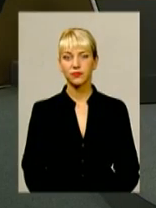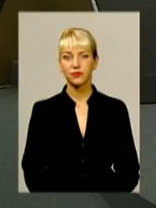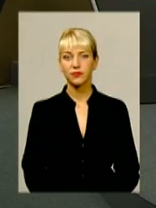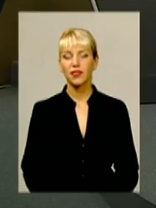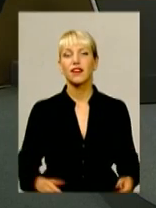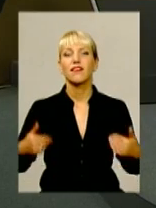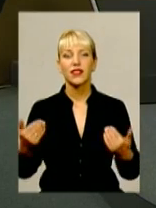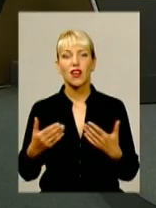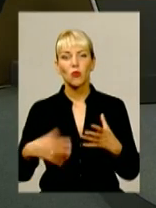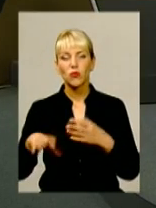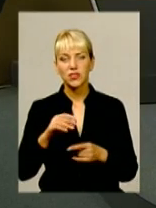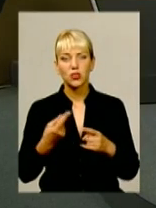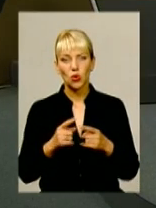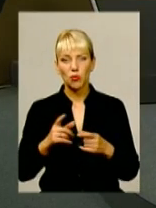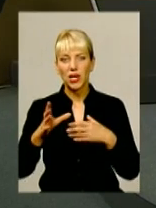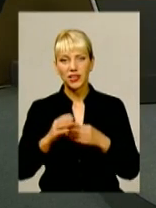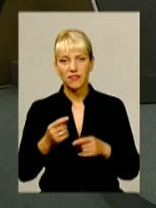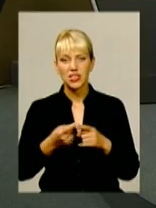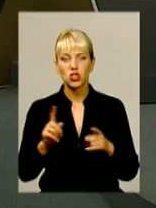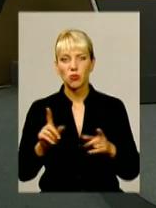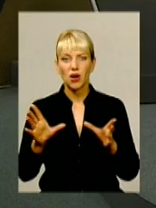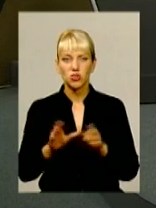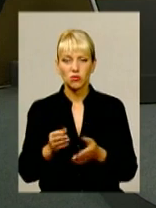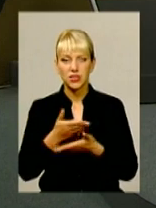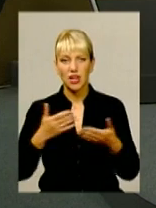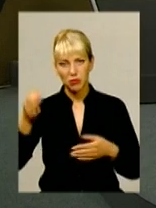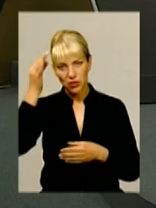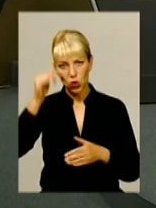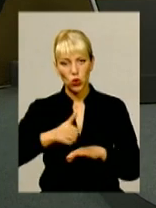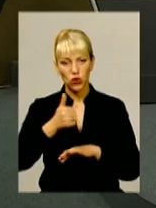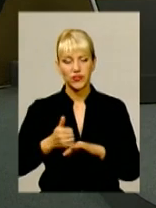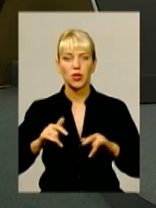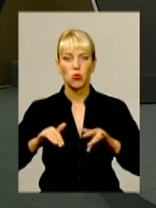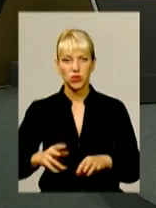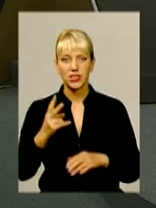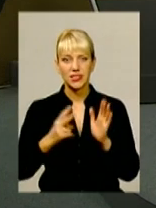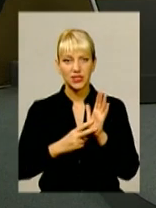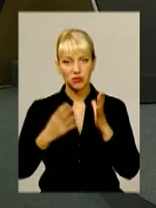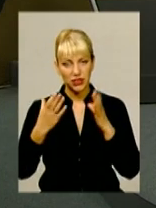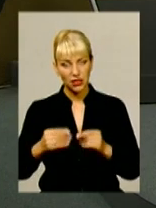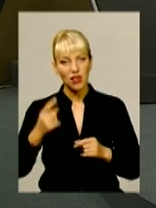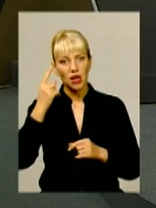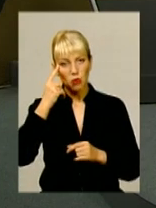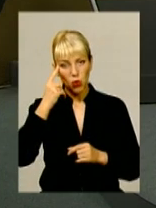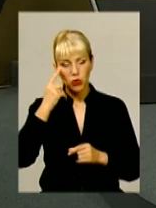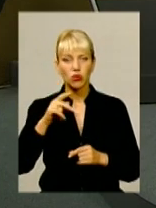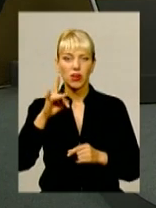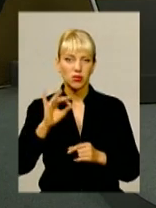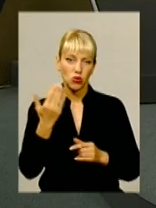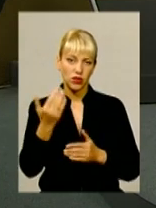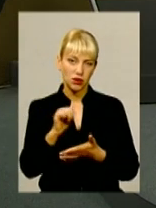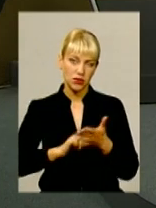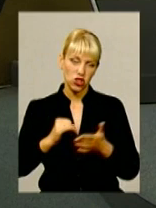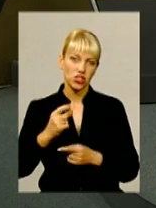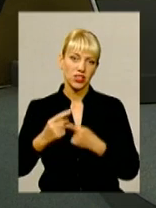Вітаємо усіх, хто приєднався, аби разом із нами згадати головні події 7 днів та поміркувати про їхні причини